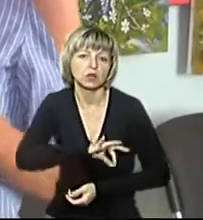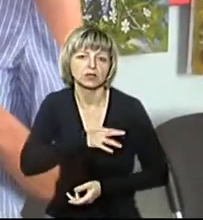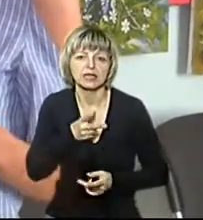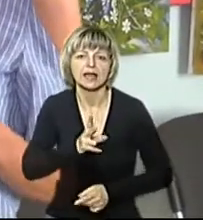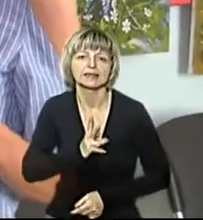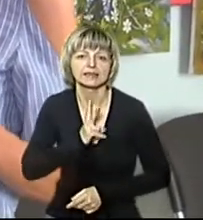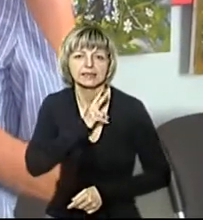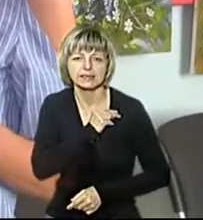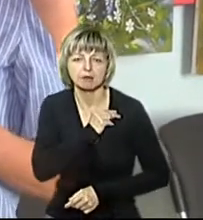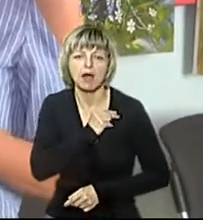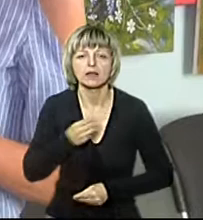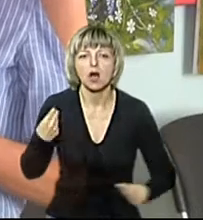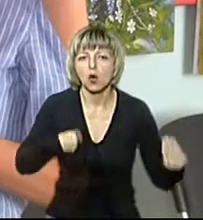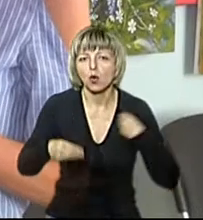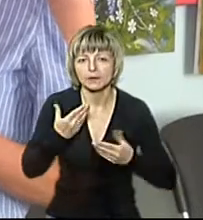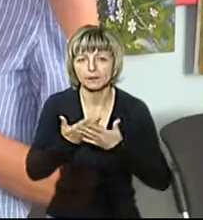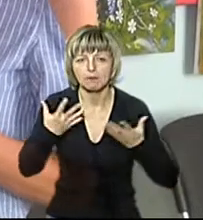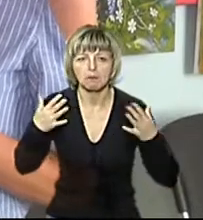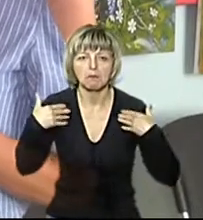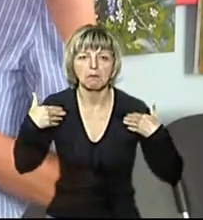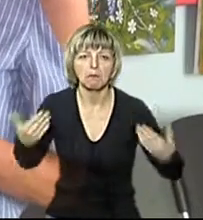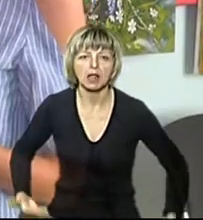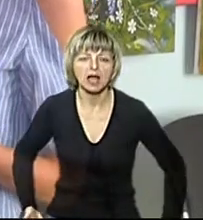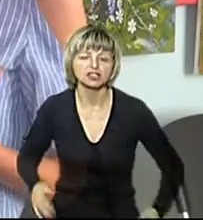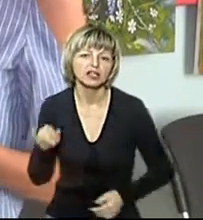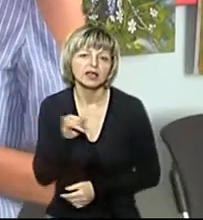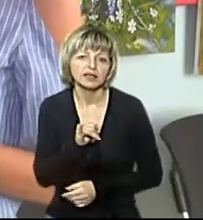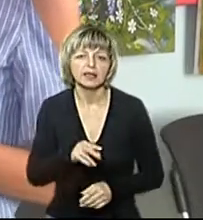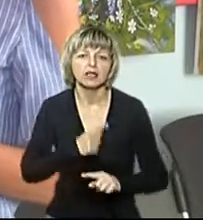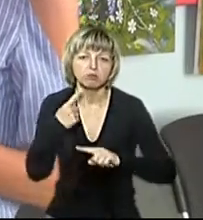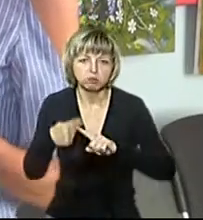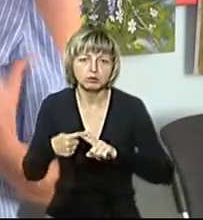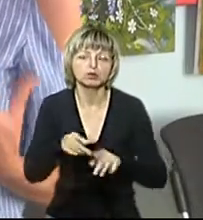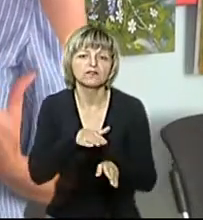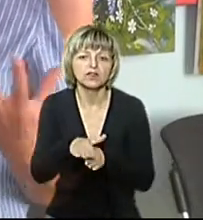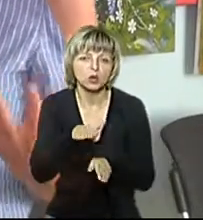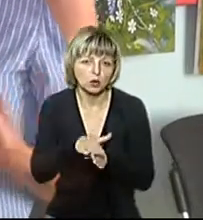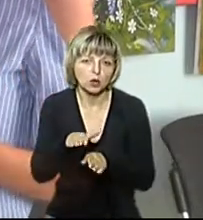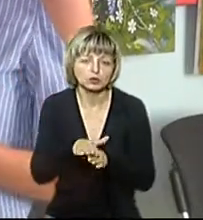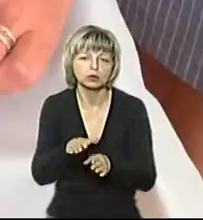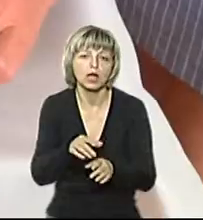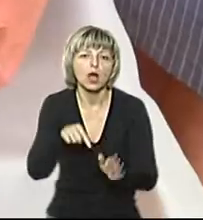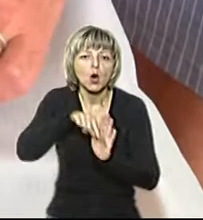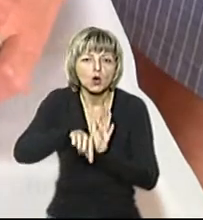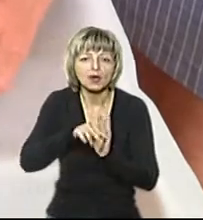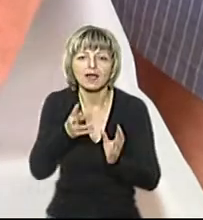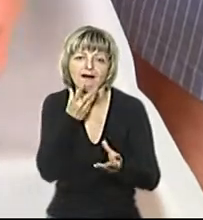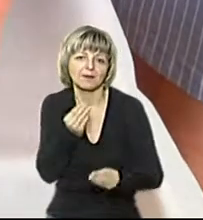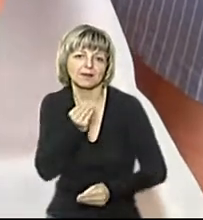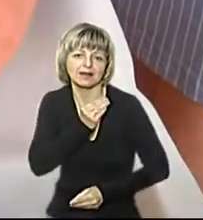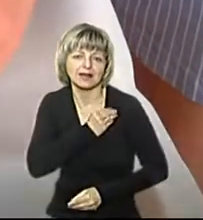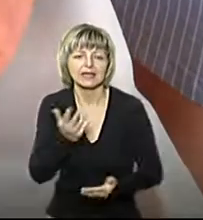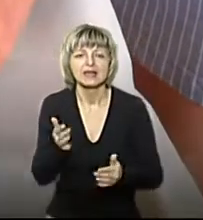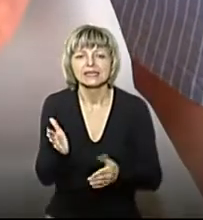застібання одягу, типу плаща. Ну і плюс вона виконувала роль оздоби, прикрас. Серед